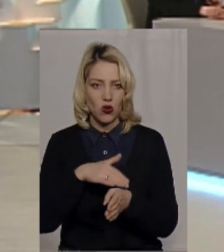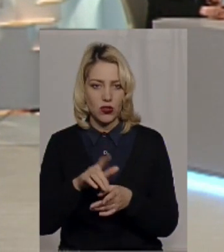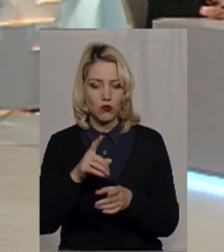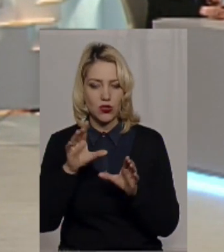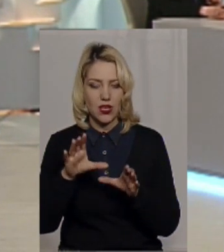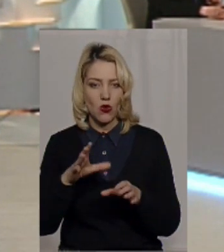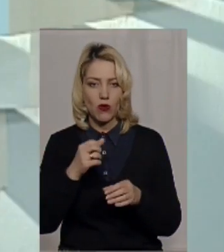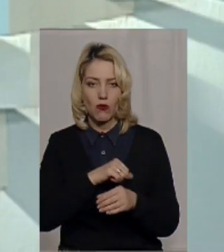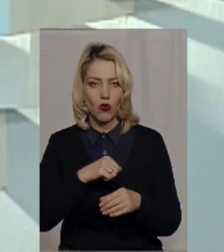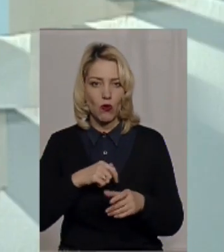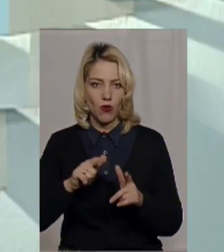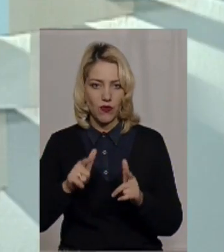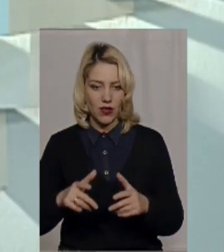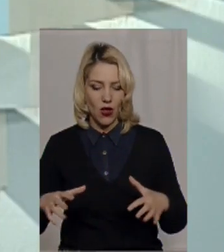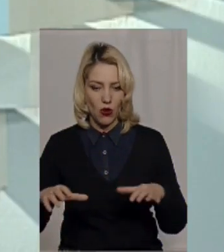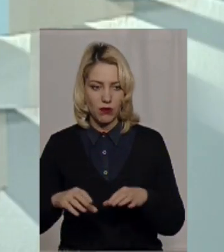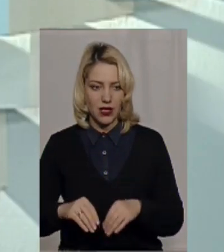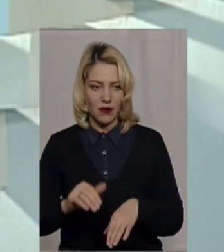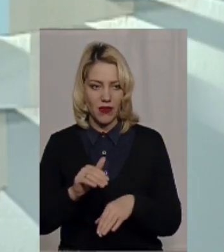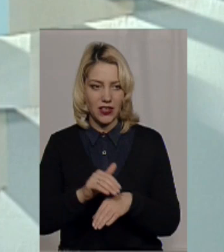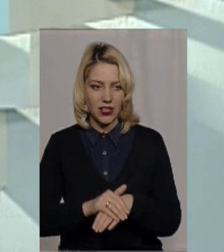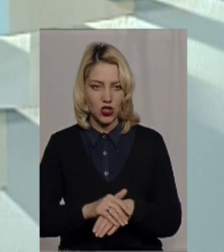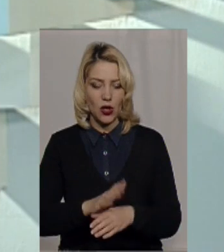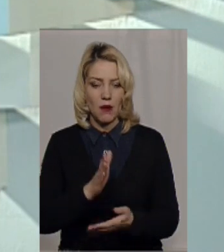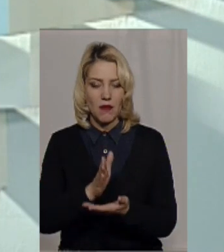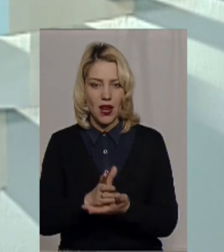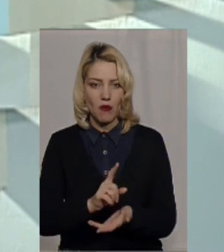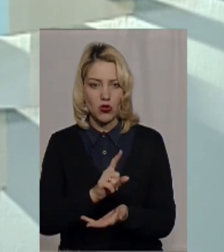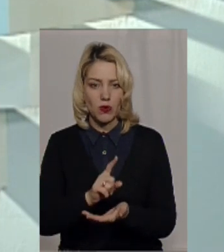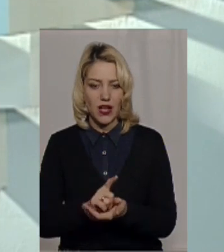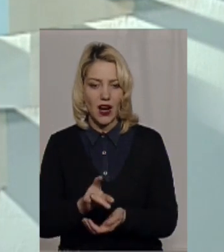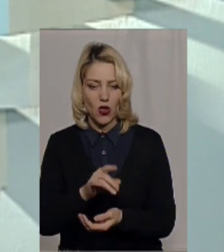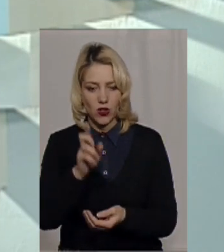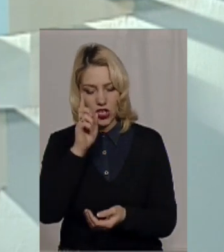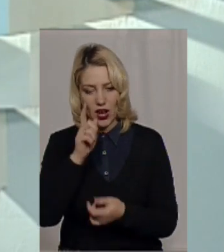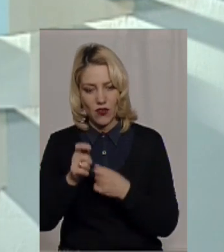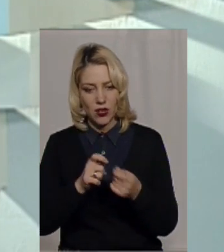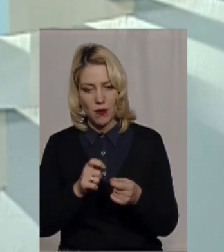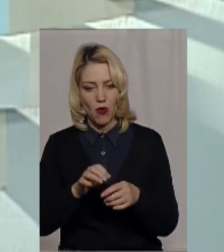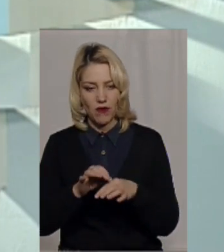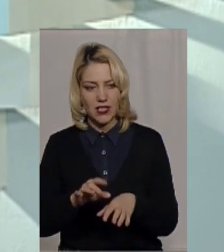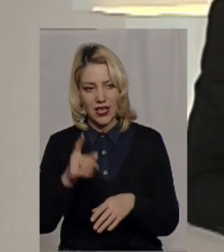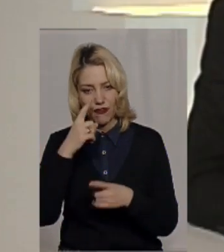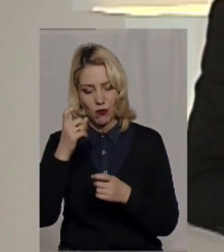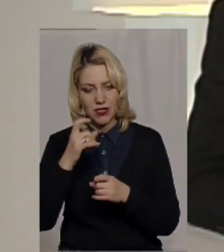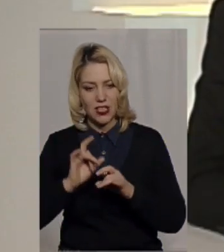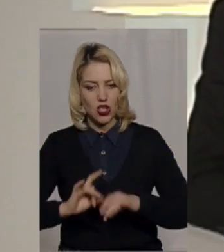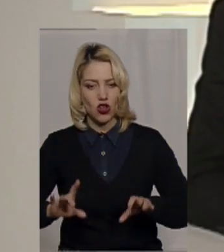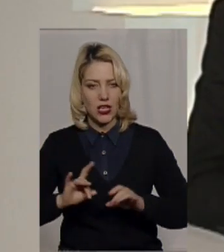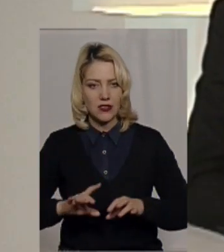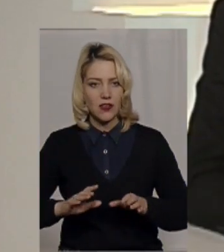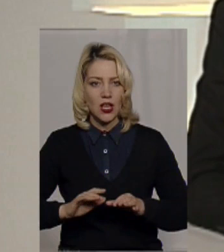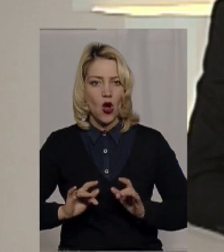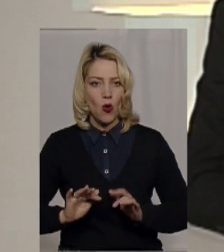добровільне об'єднання не фактично, а зобов'язує, прямо зобов'язує районні державні адміністрації провести інформаційно роз'яснення кампаній в